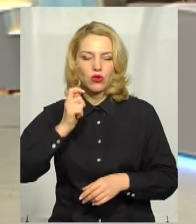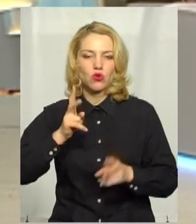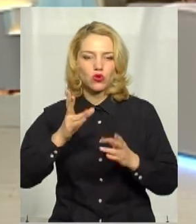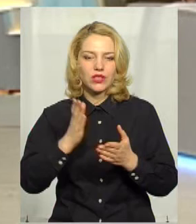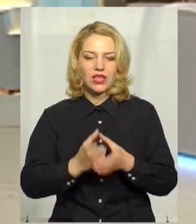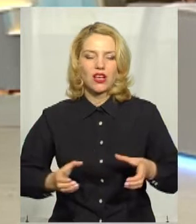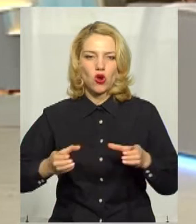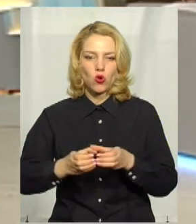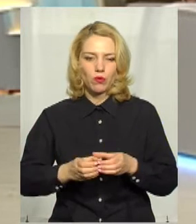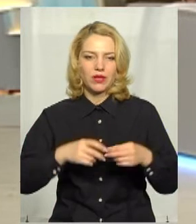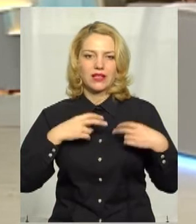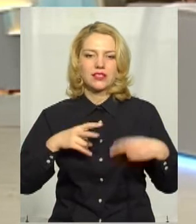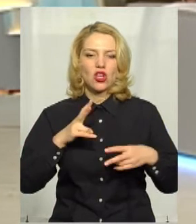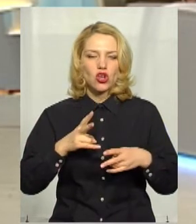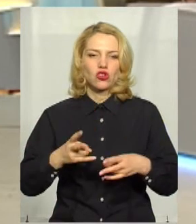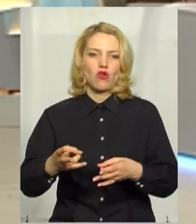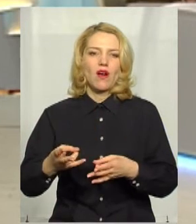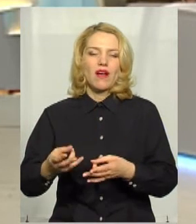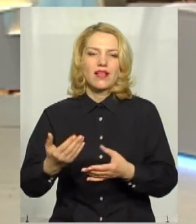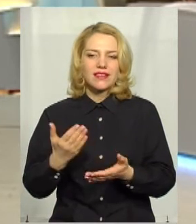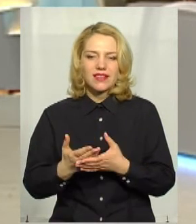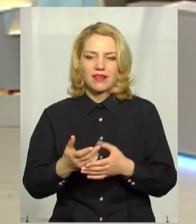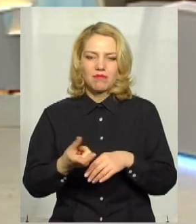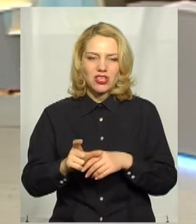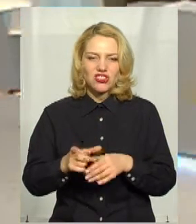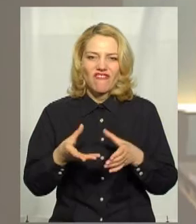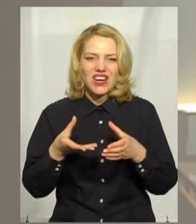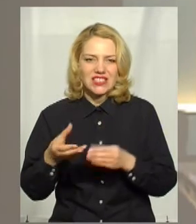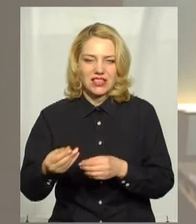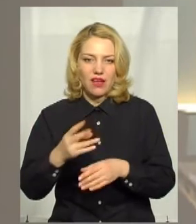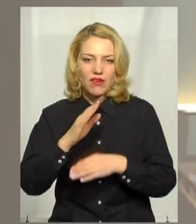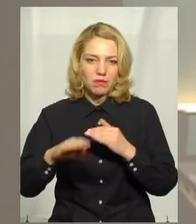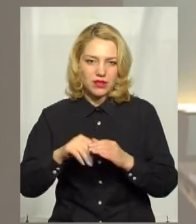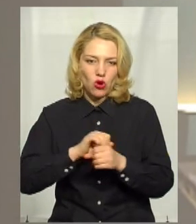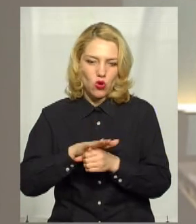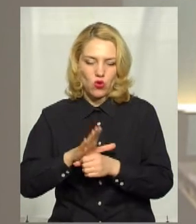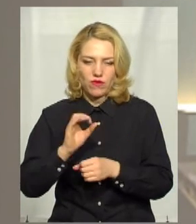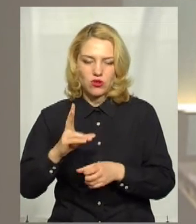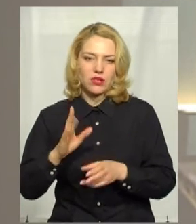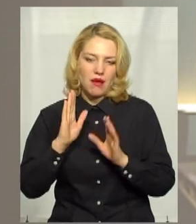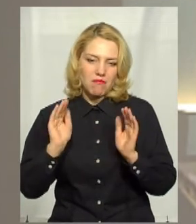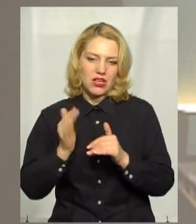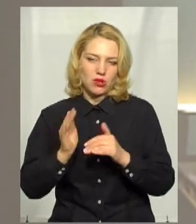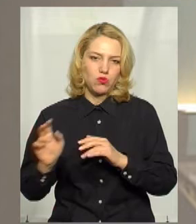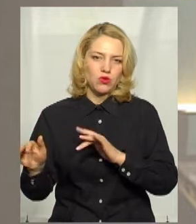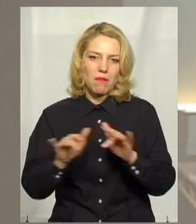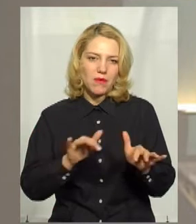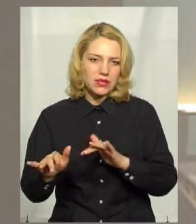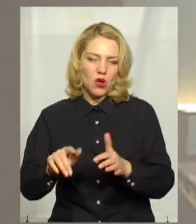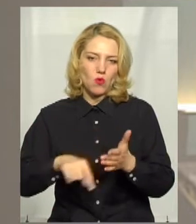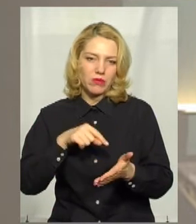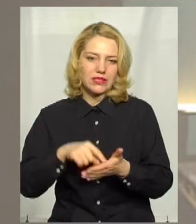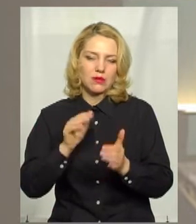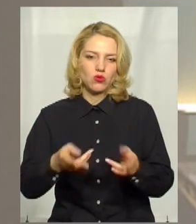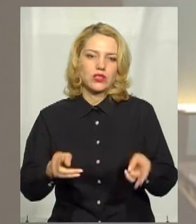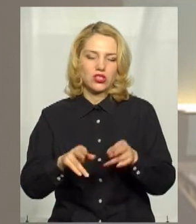групою ризику і найбільш вразливі до коронавірусу, менше пересуватися містом і залишатися дома. Пільговий проїзд